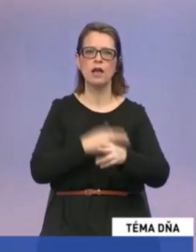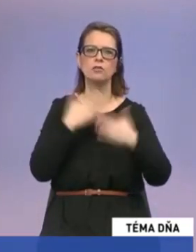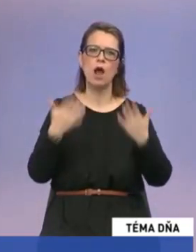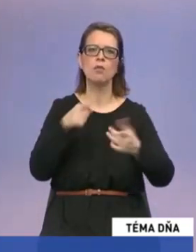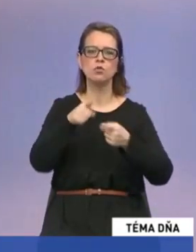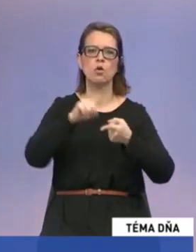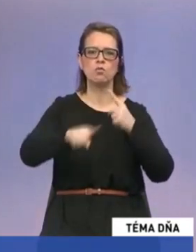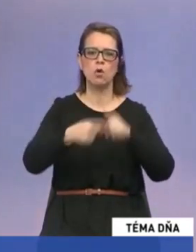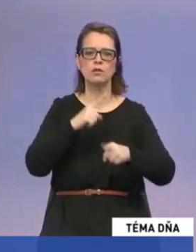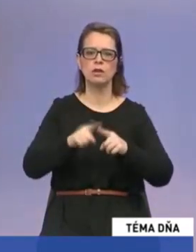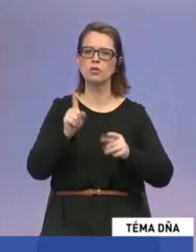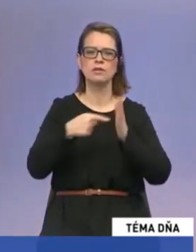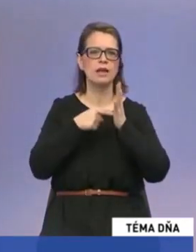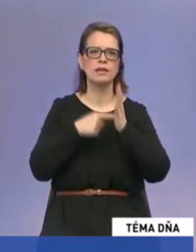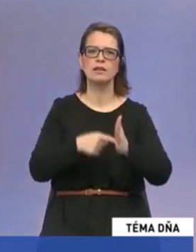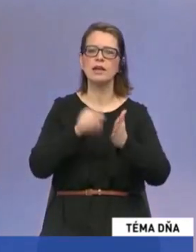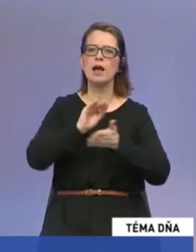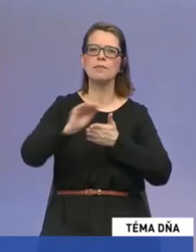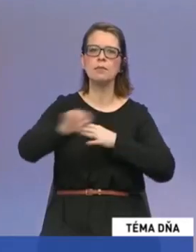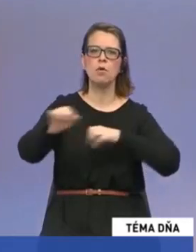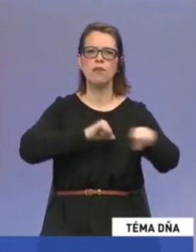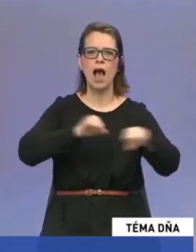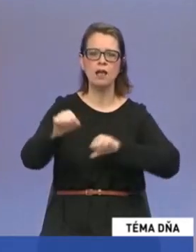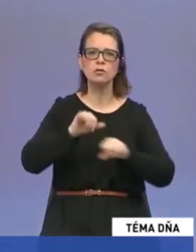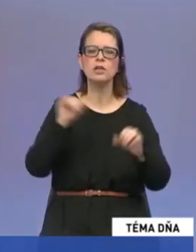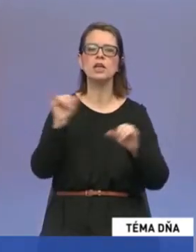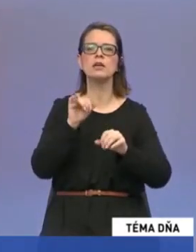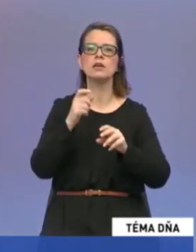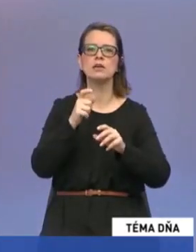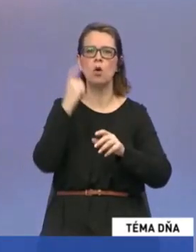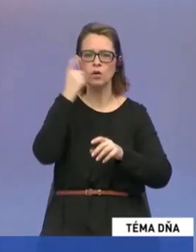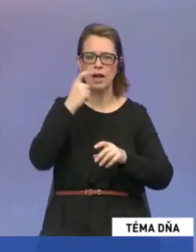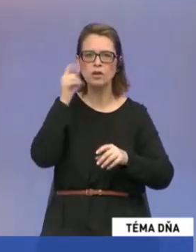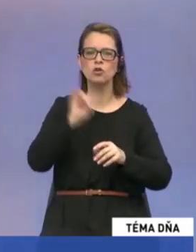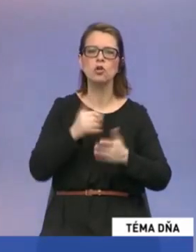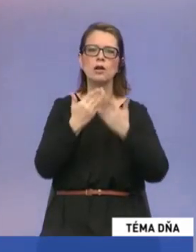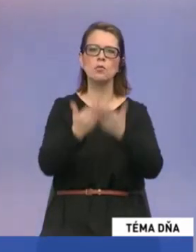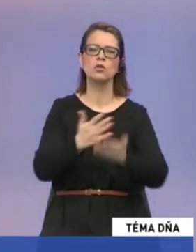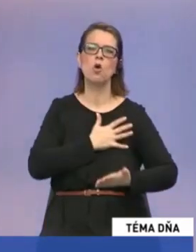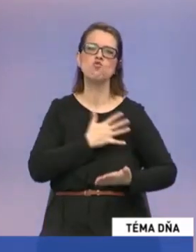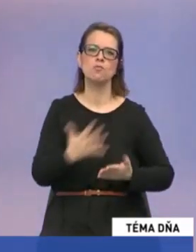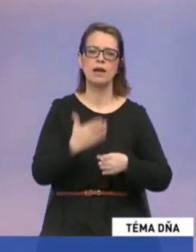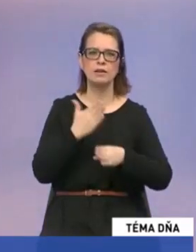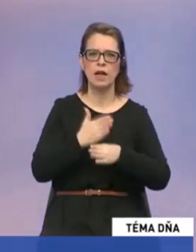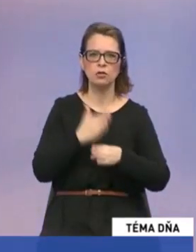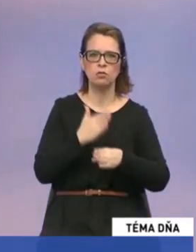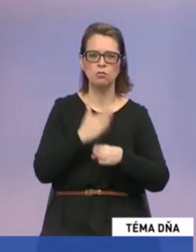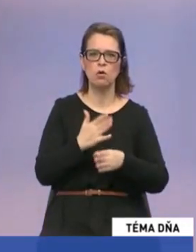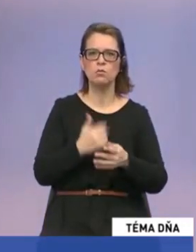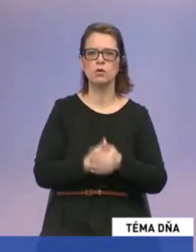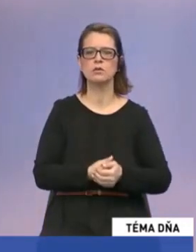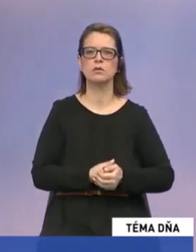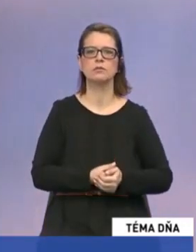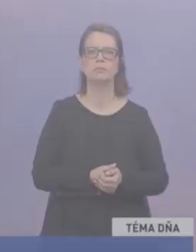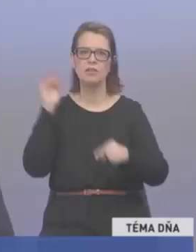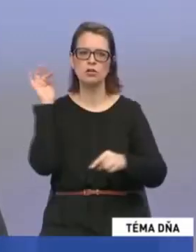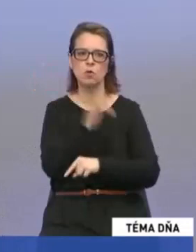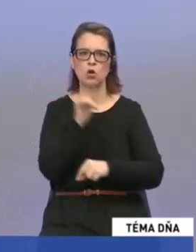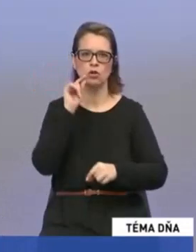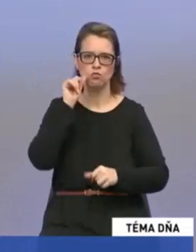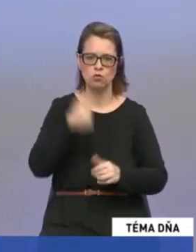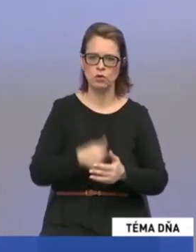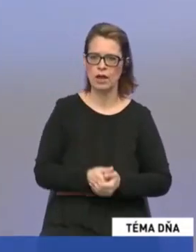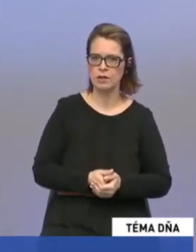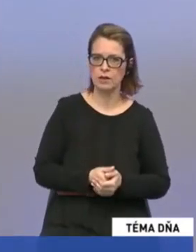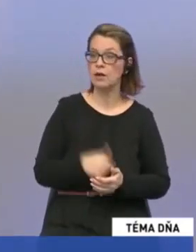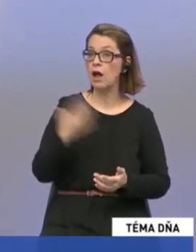do politiky. Netýka sa to mimovládok, ktoré samozrejme poskytujú nejakú humanitárnu pomoc alebo chariktatívnu činnosť vykonávajú. V prípade